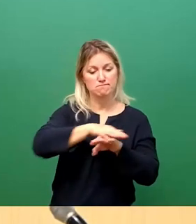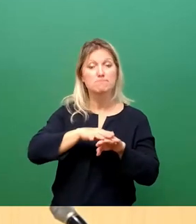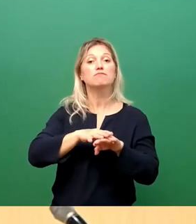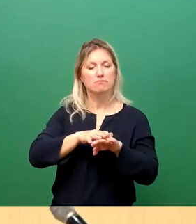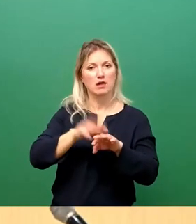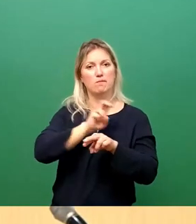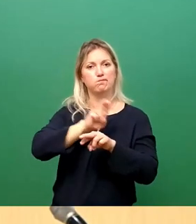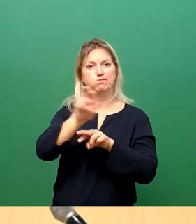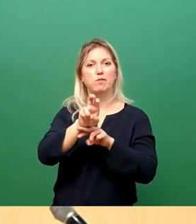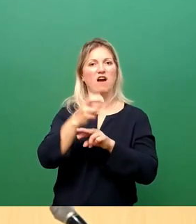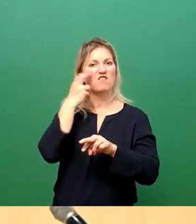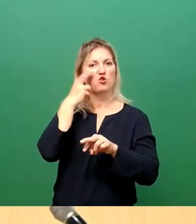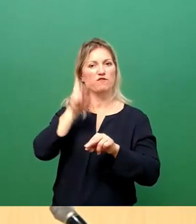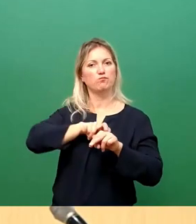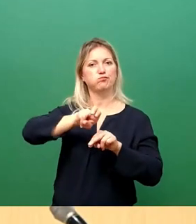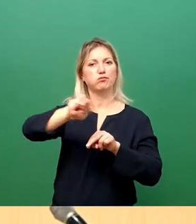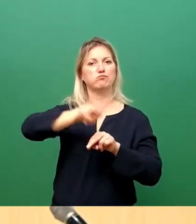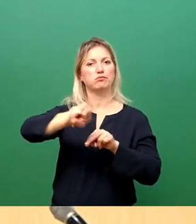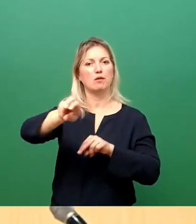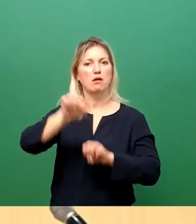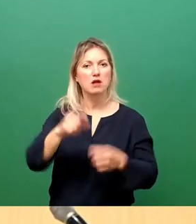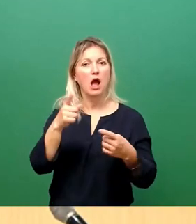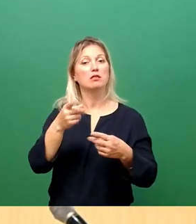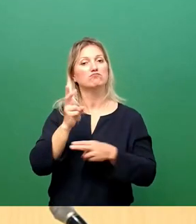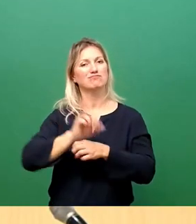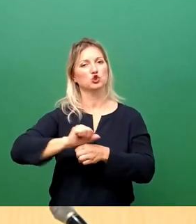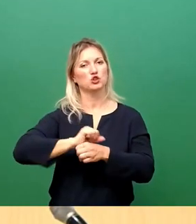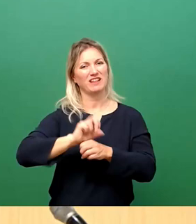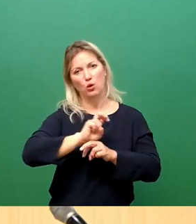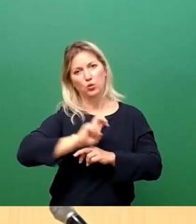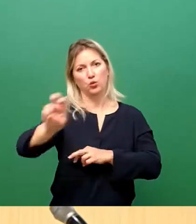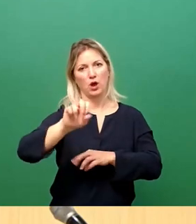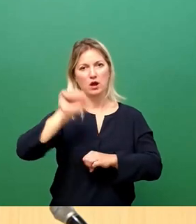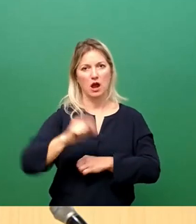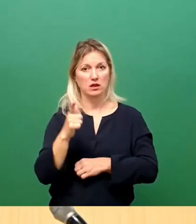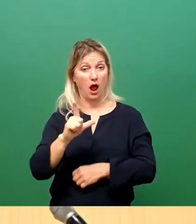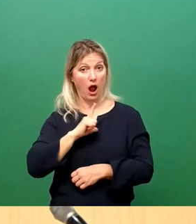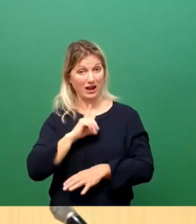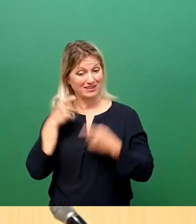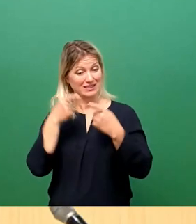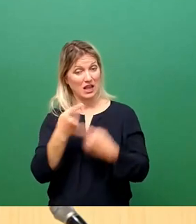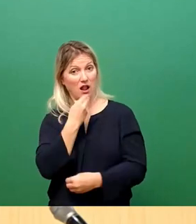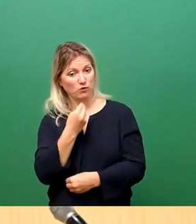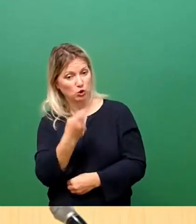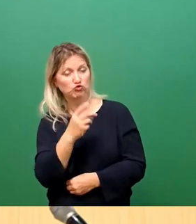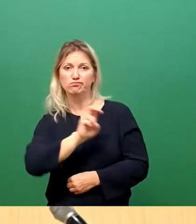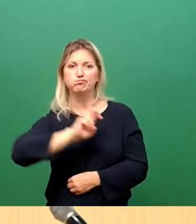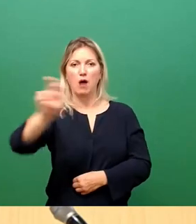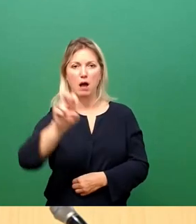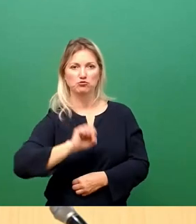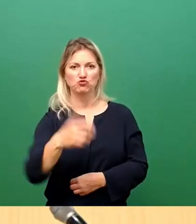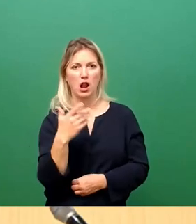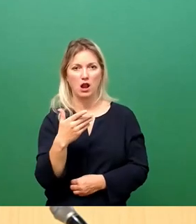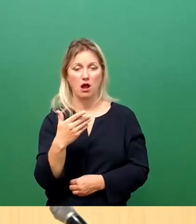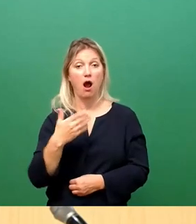durchkommt, wo er tatsächlich auch die Geschwindigkeit erreicht, die wir ihm ja eigentlich auch alle wünschen. Wir diskutieren ja immer sehr, sehr kontrovers